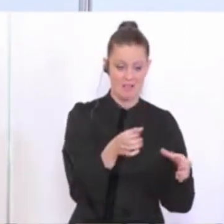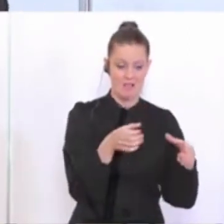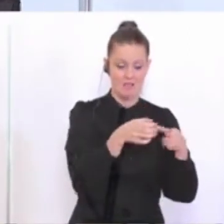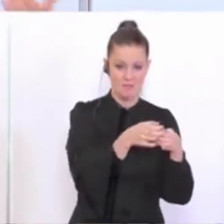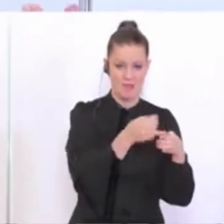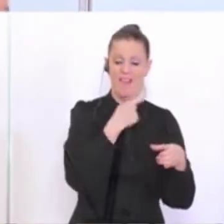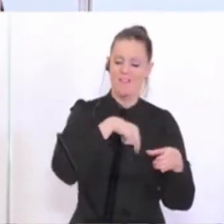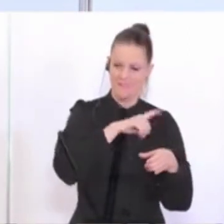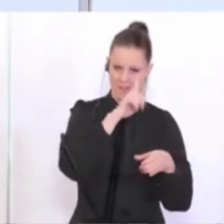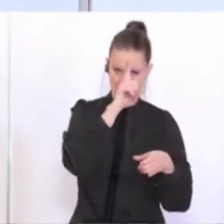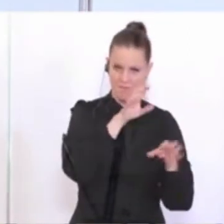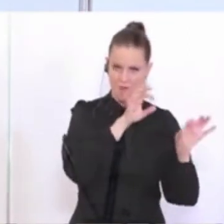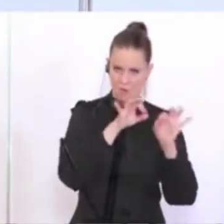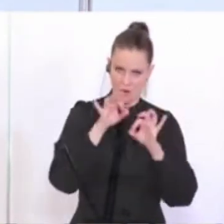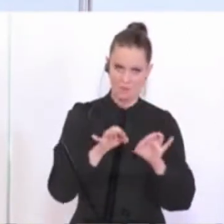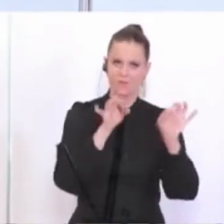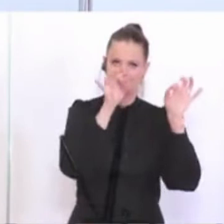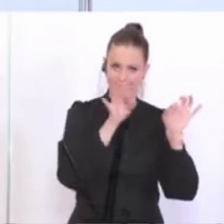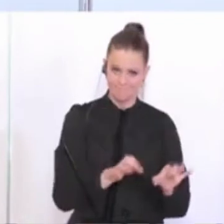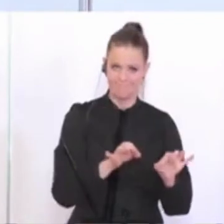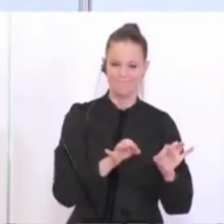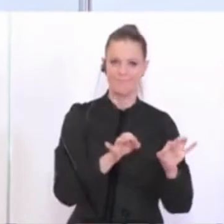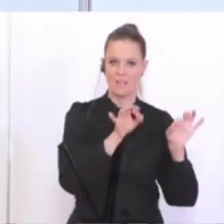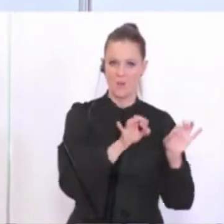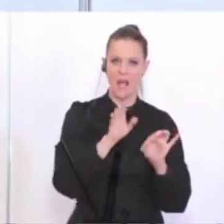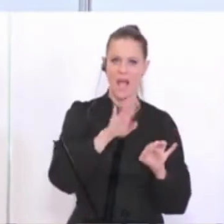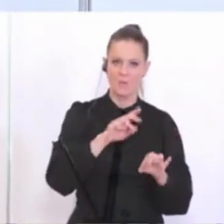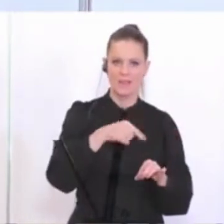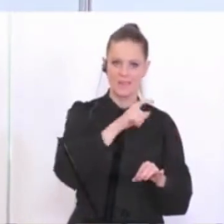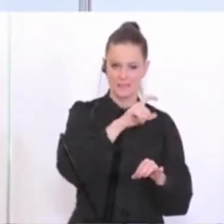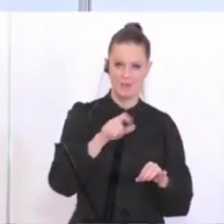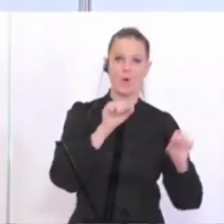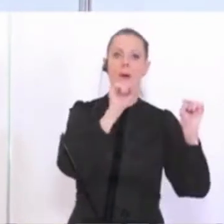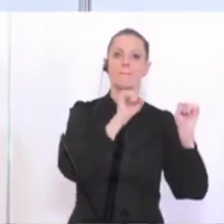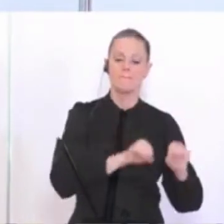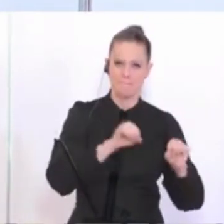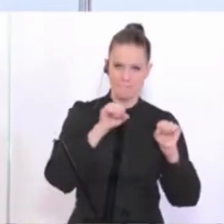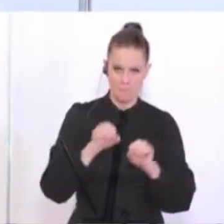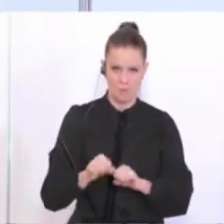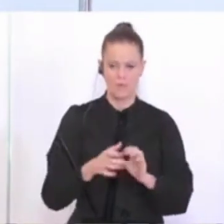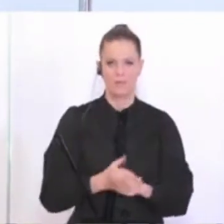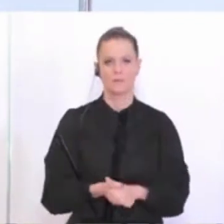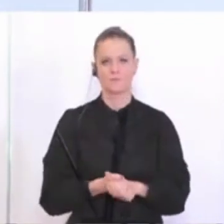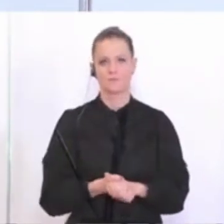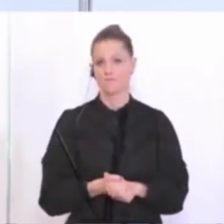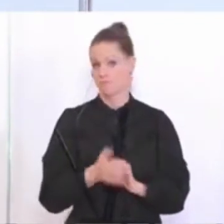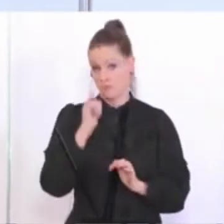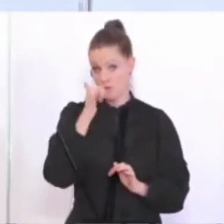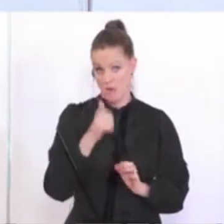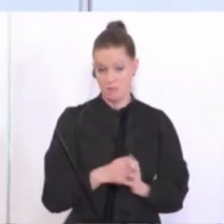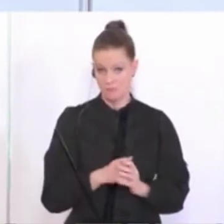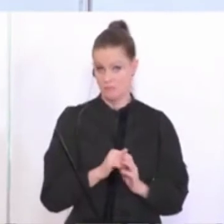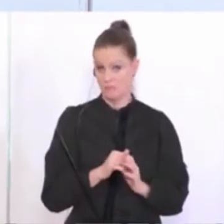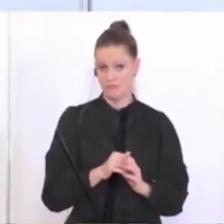geht und so die Verordnungen entsprechend korrekt fertig werden, auch schon ab nächster Woche möglich sein. Das dazu. Ja, und wir sind in